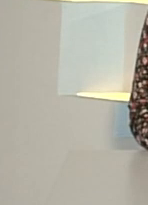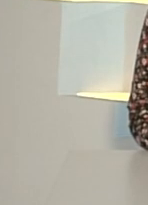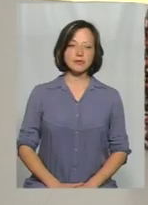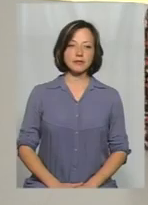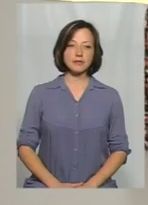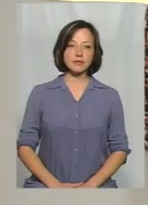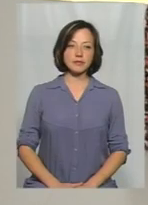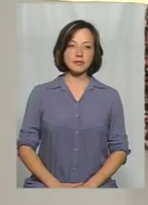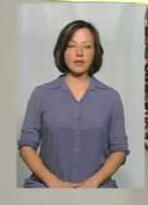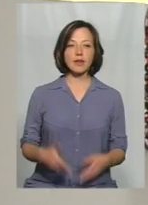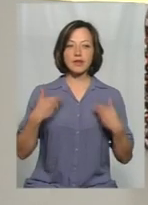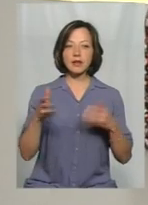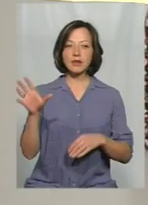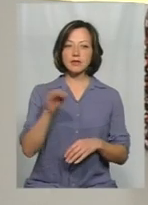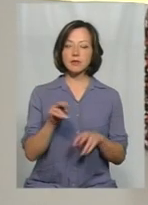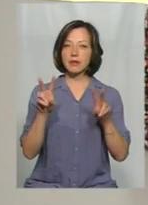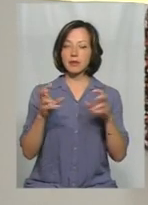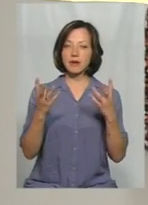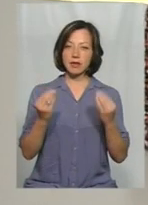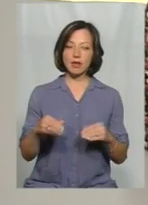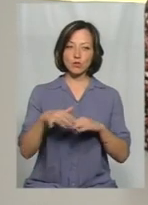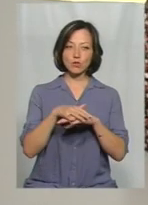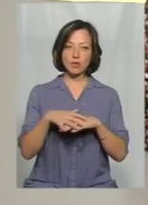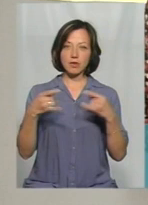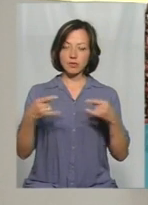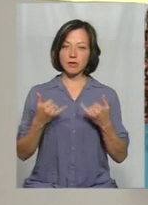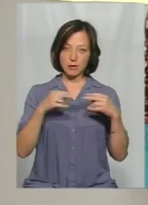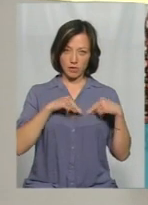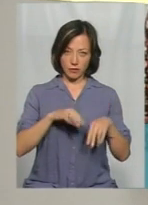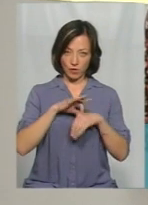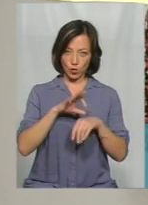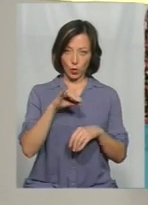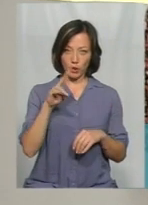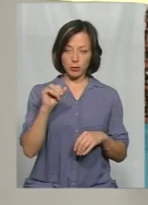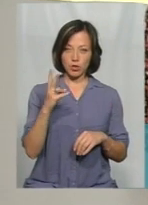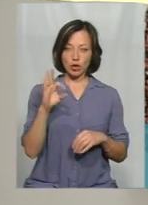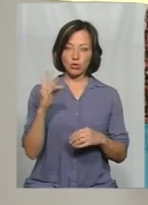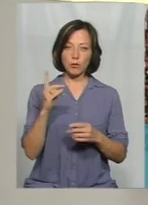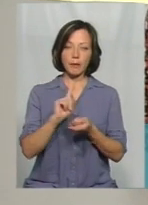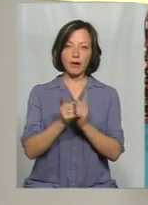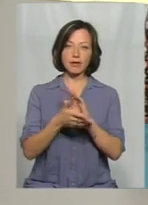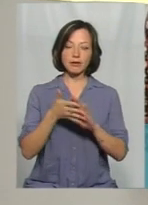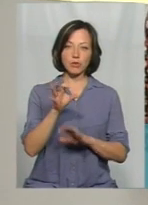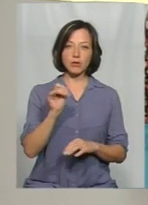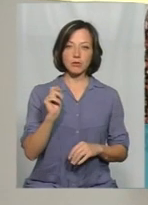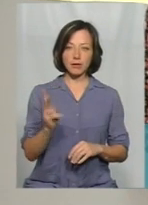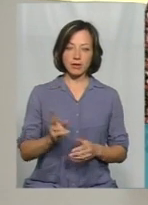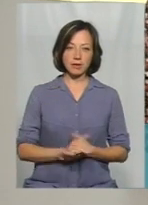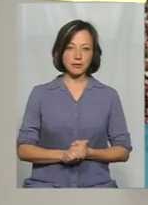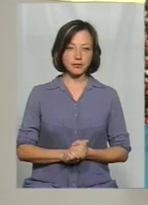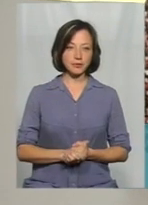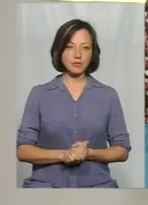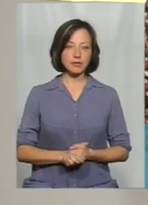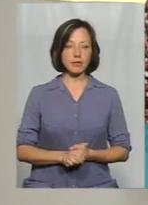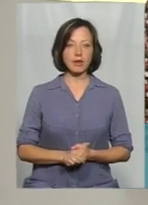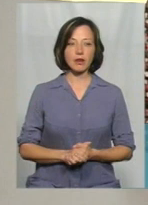Мої вітання усім в ефірі тема дня на Суспільному. студії для вас сьогодні працює ведучий юномітражку переклад на мову жестів Ольга Рибак.